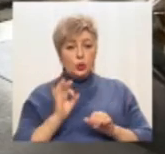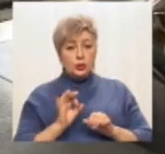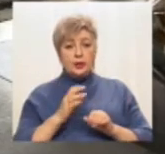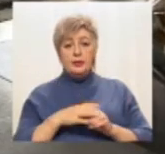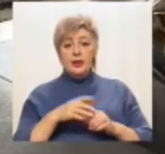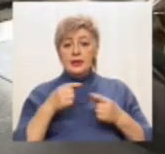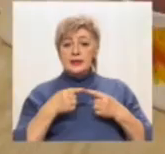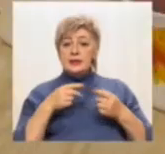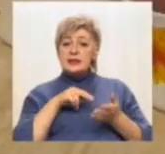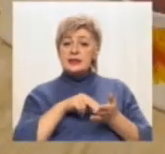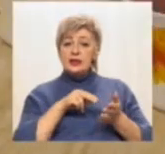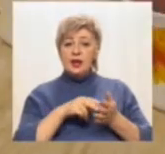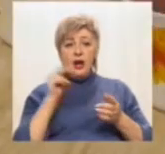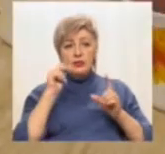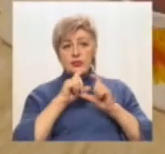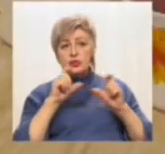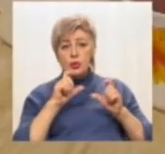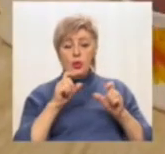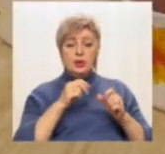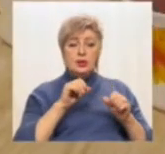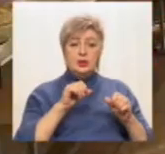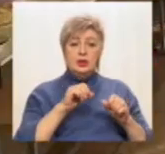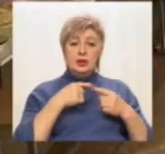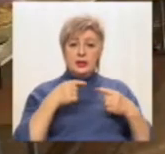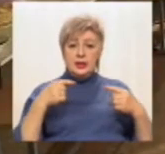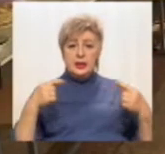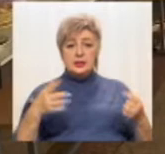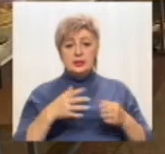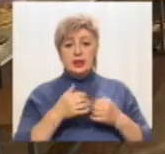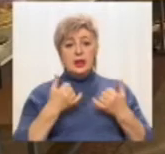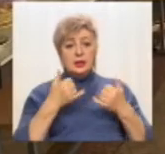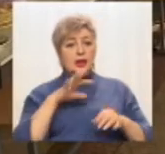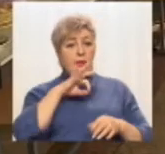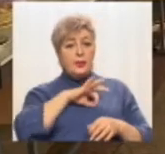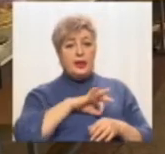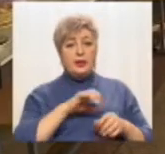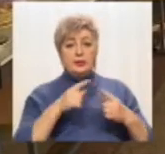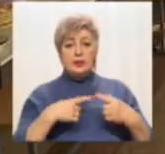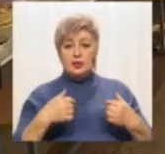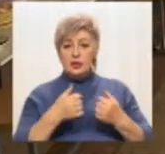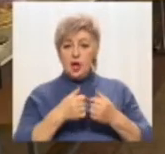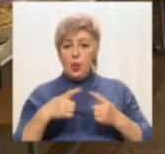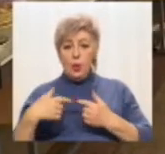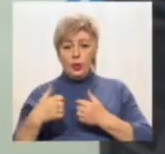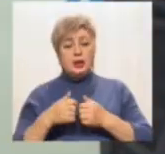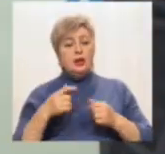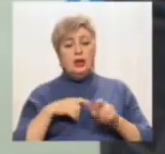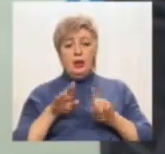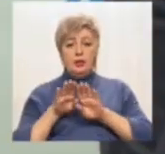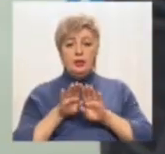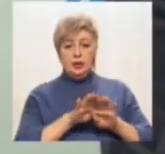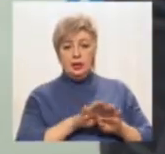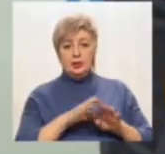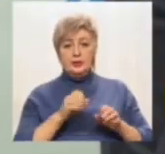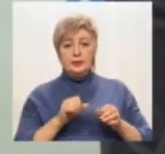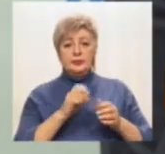школах різна, в залежності від меню, яке обрали батьки. Для пільгових категорій – однакова, каже Тетяна Пономарчук. Бюджет,